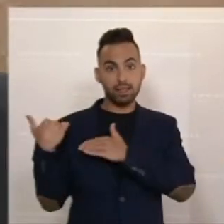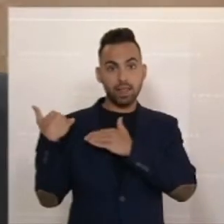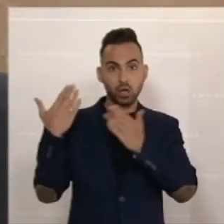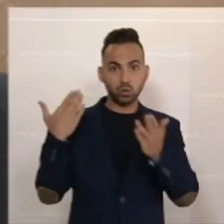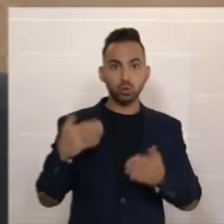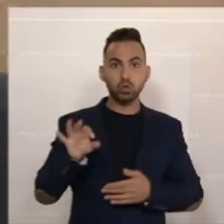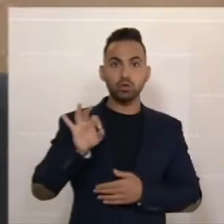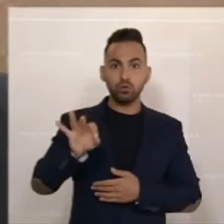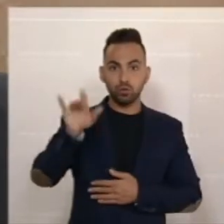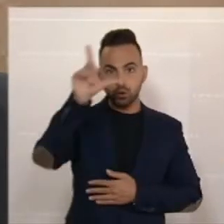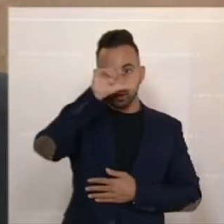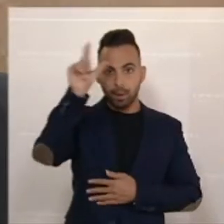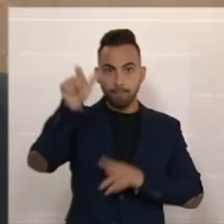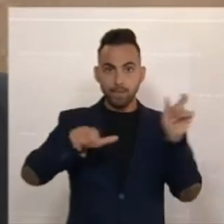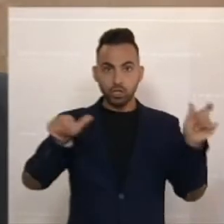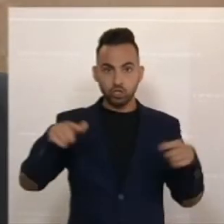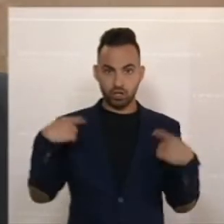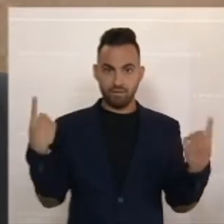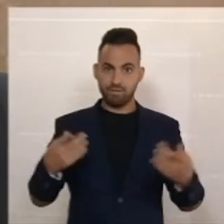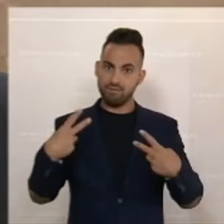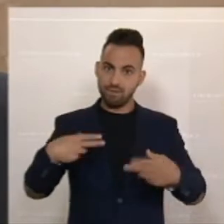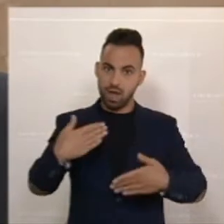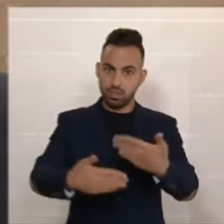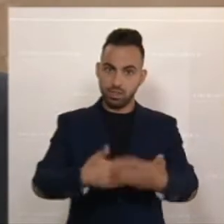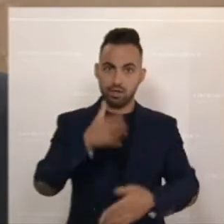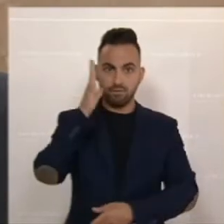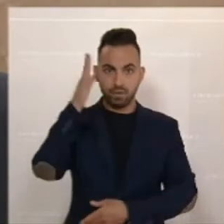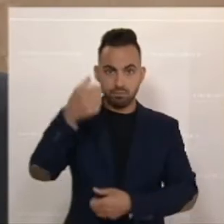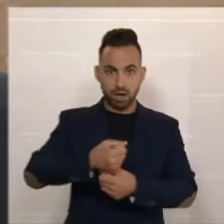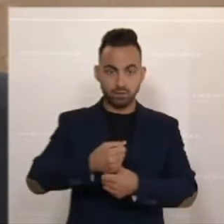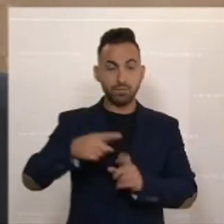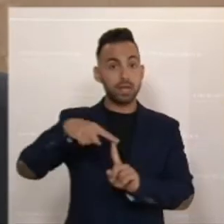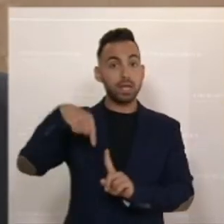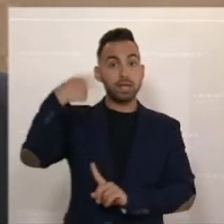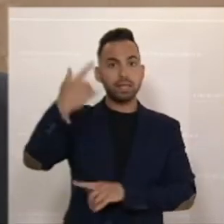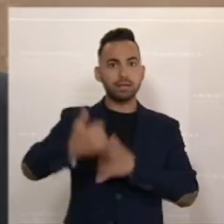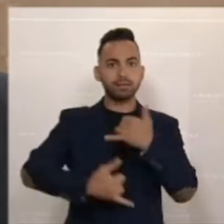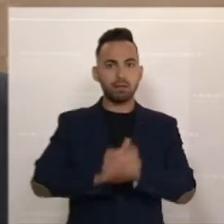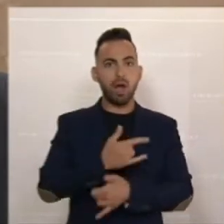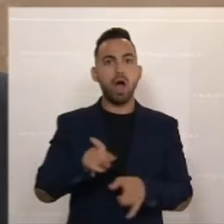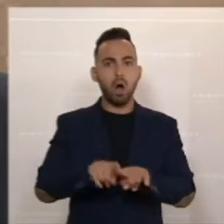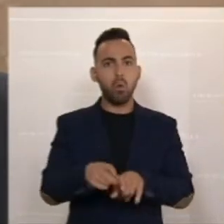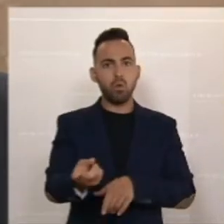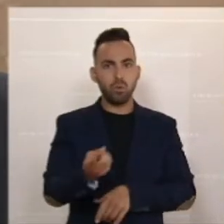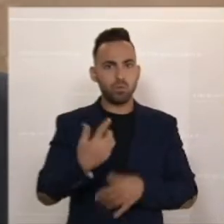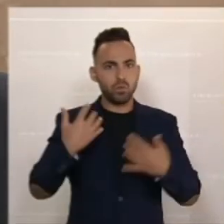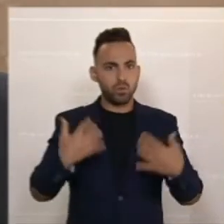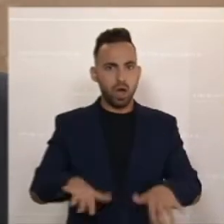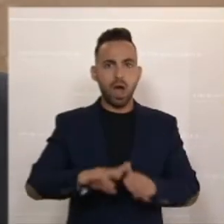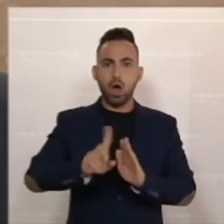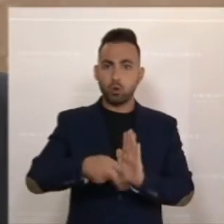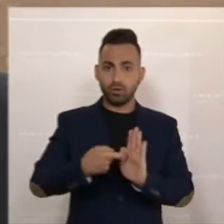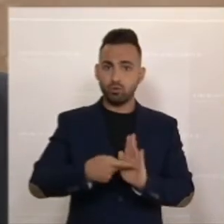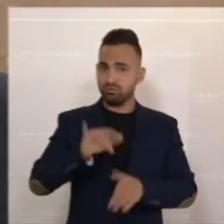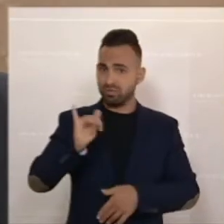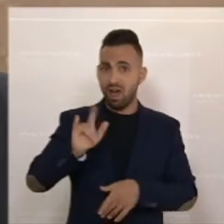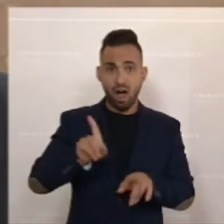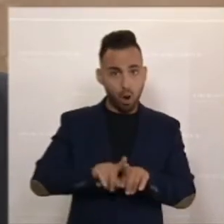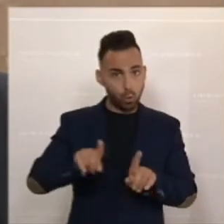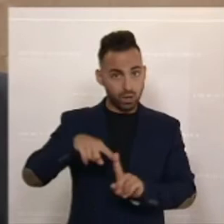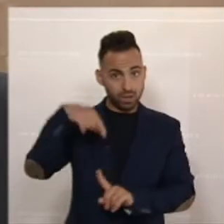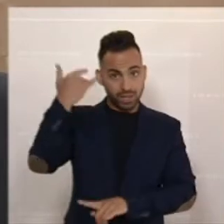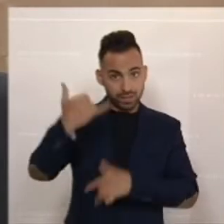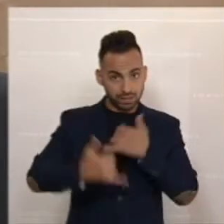Menschen in der Krise auch weitergehen. Das nächste Jahr wird mit Sicherheit auch herausfordernd. Ja, und wir werden auch nächstes Jahr